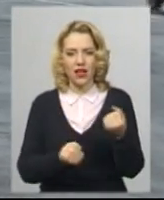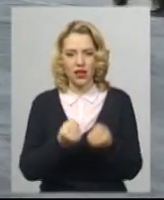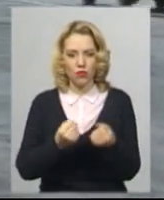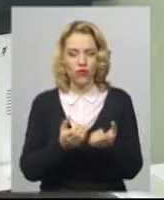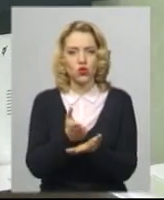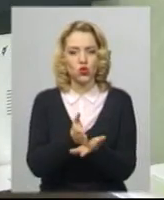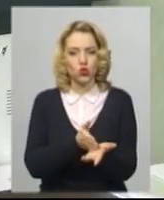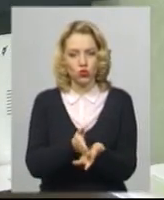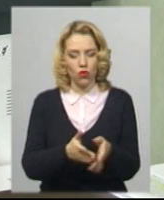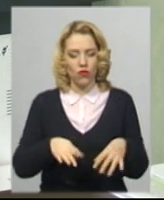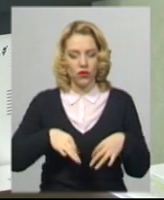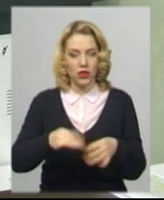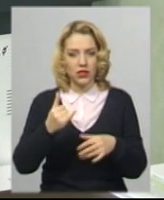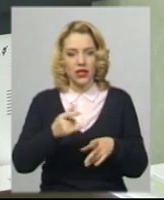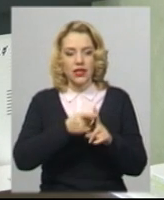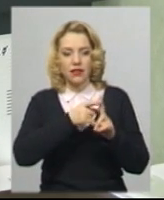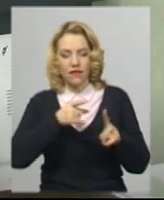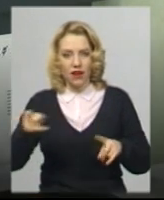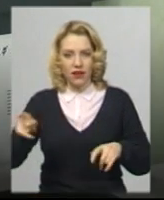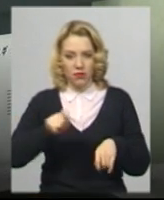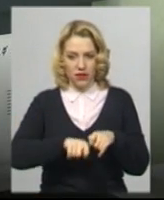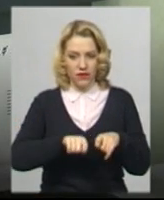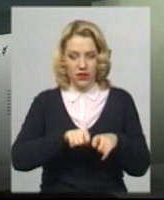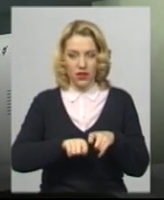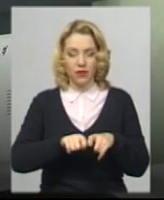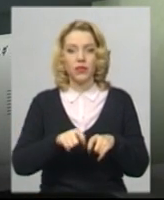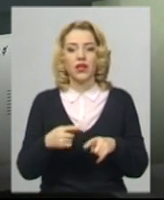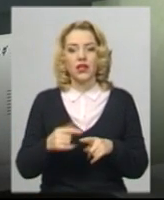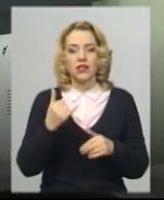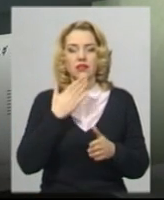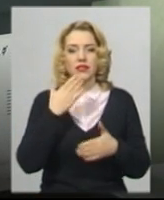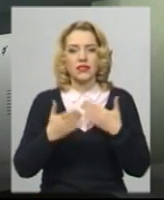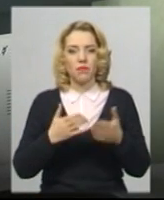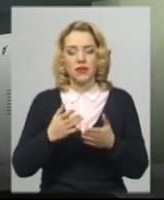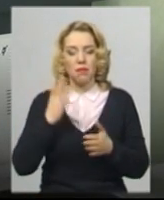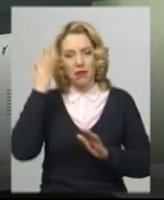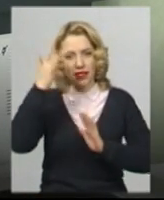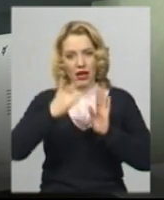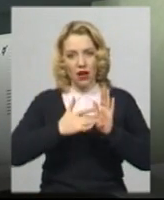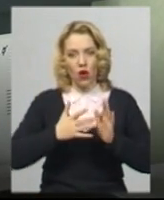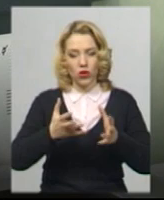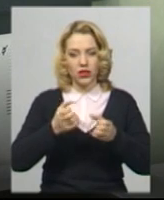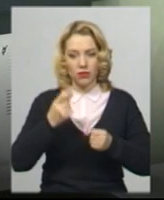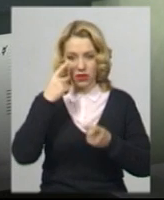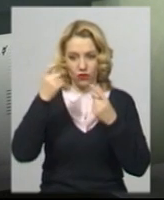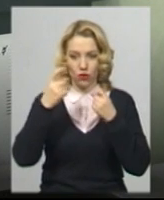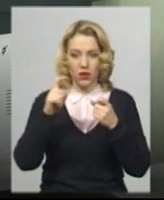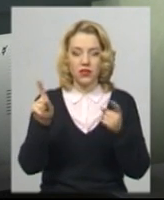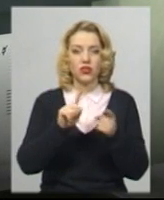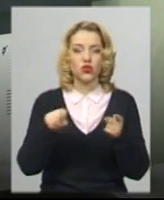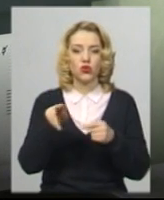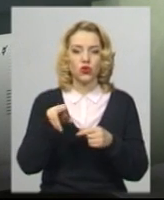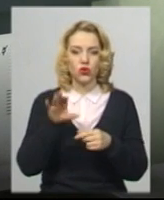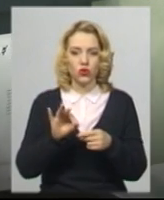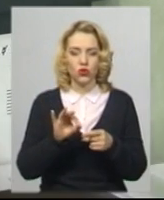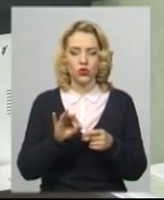триває перевірка. Нами зроблено відповідні запити з метою отримання інформації щодо підстав керування зазначеним транспортним